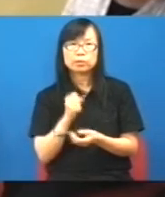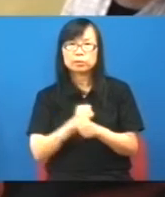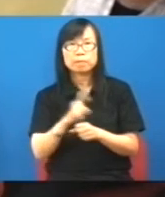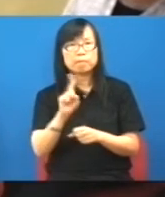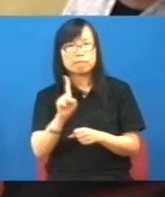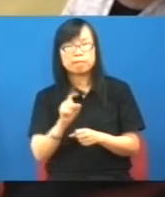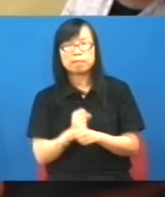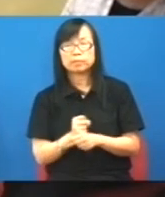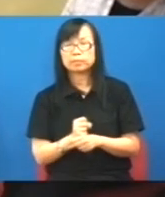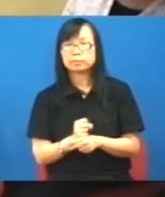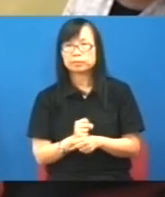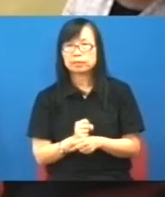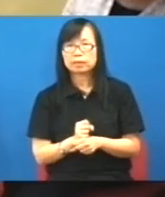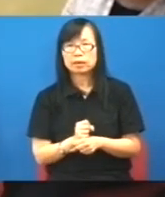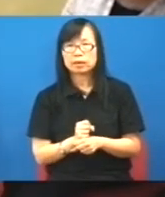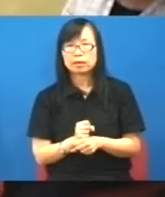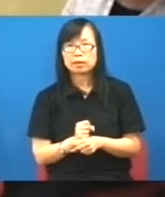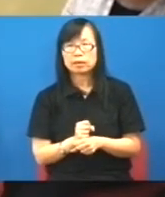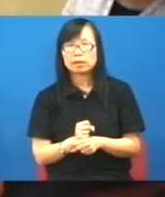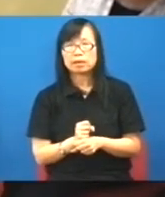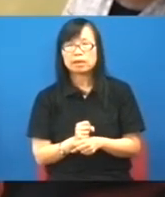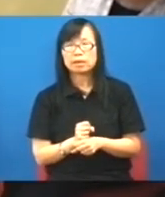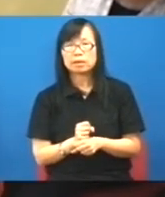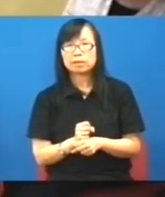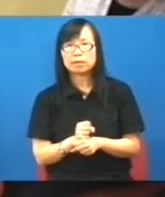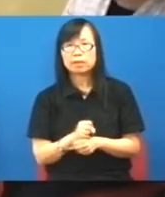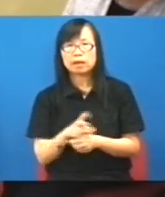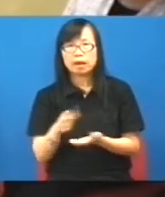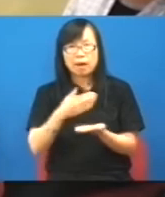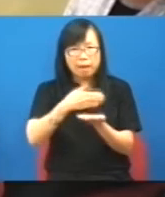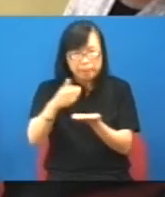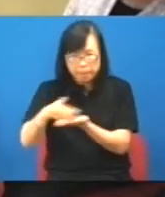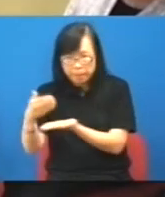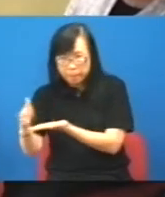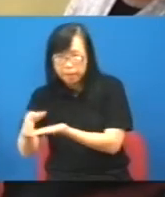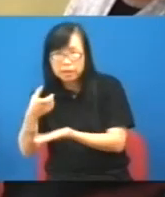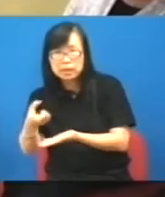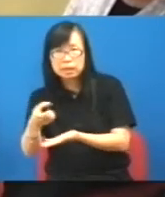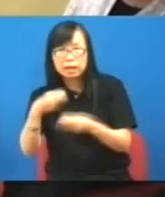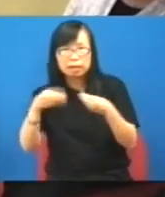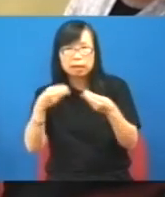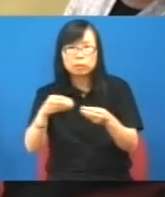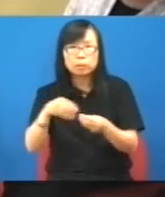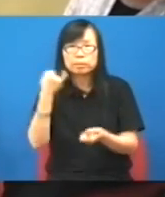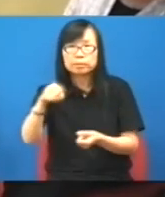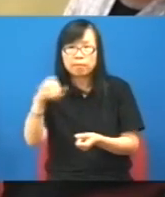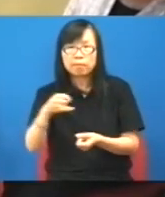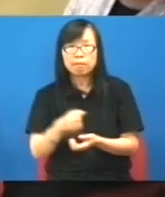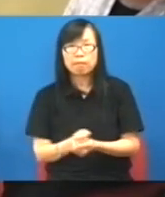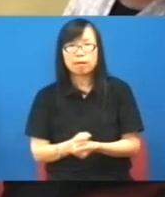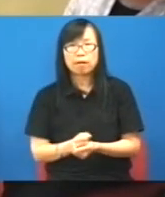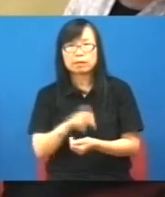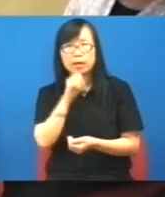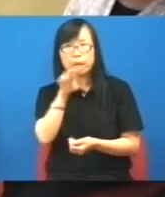做不到哎呀 這樣派下去做不到教育做不到什麼說什麼周